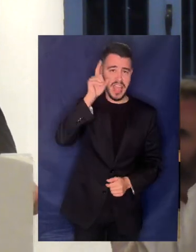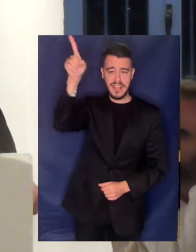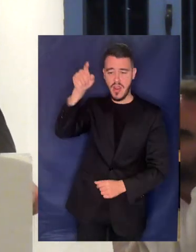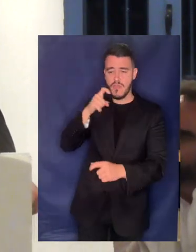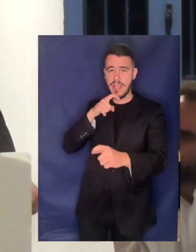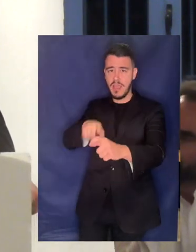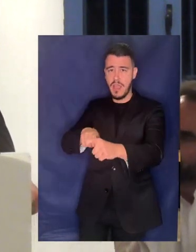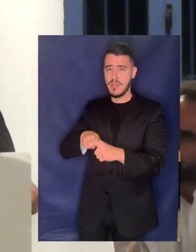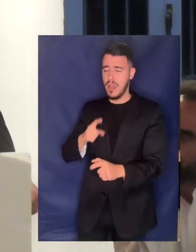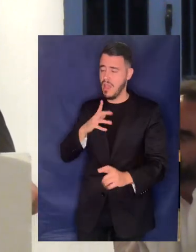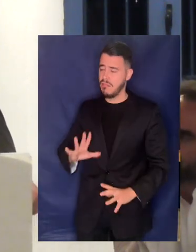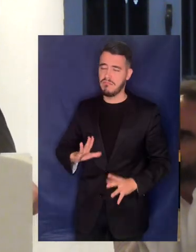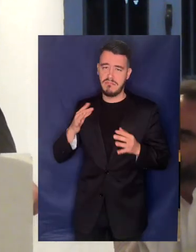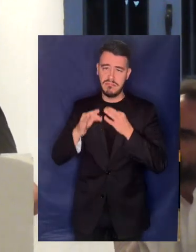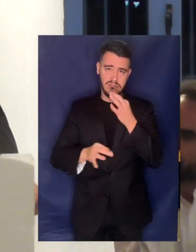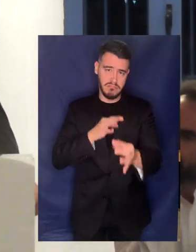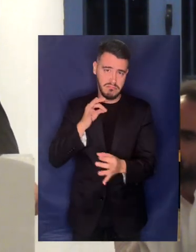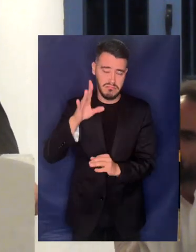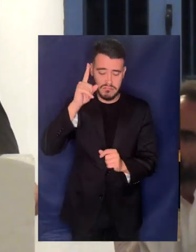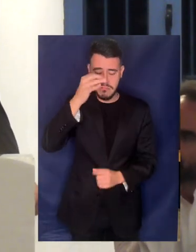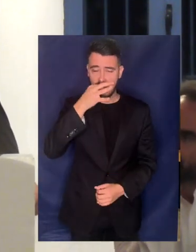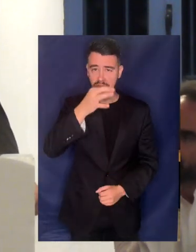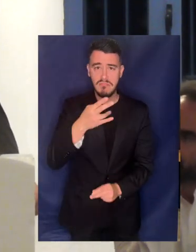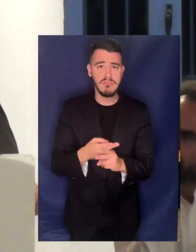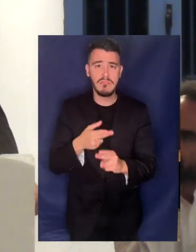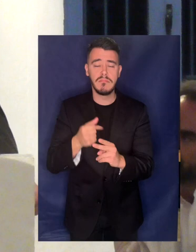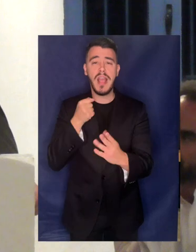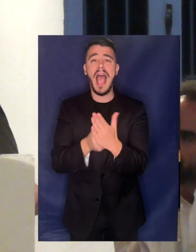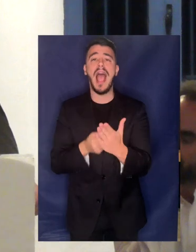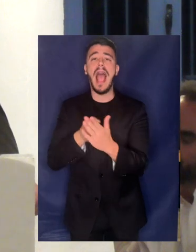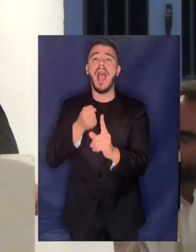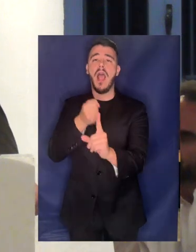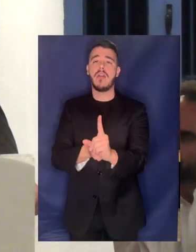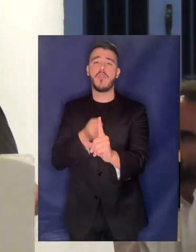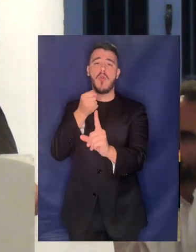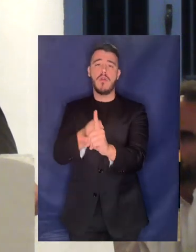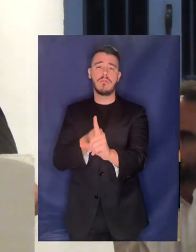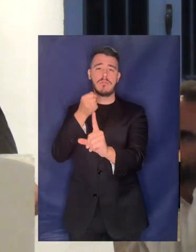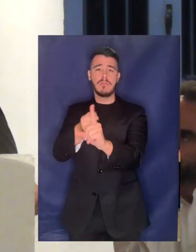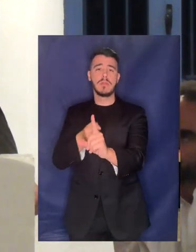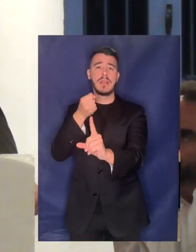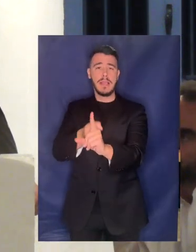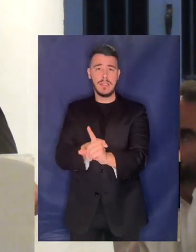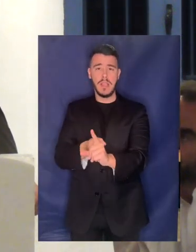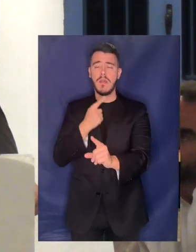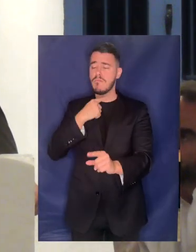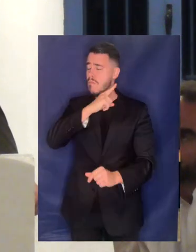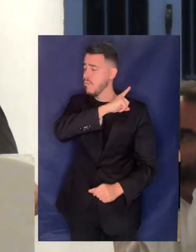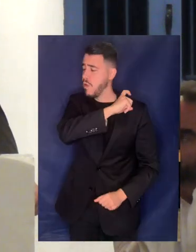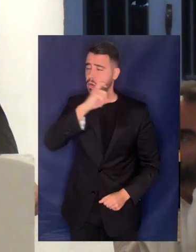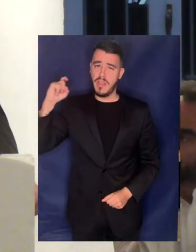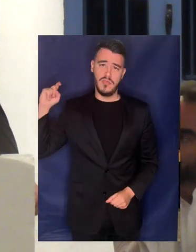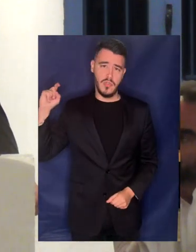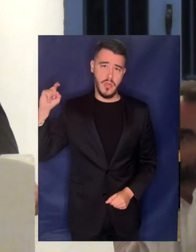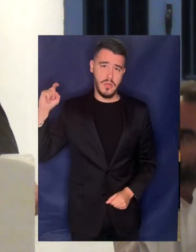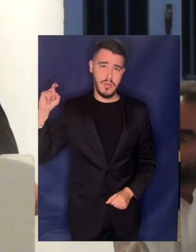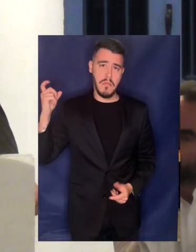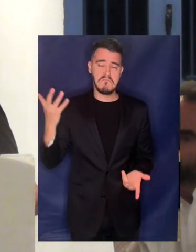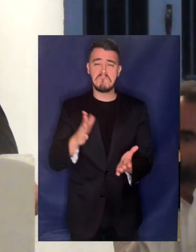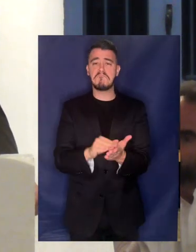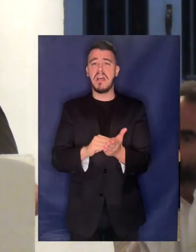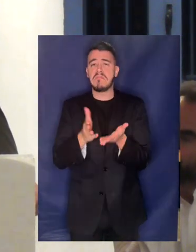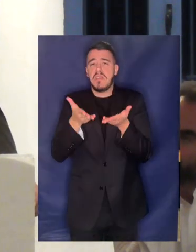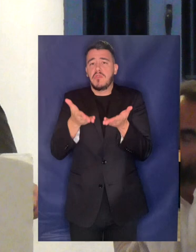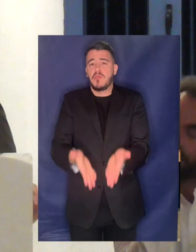θα μιλήσω για δύο πρόσωπα που σηματοδοτούν την δική μου βιωματική εμπειρία σε πολύ δύσκολες περιστάσεις όπως αυτή που ζούμε